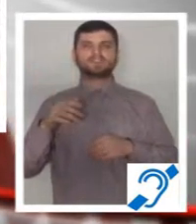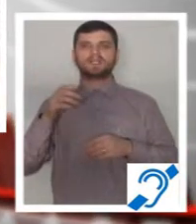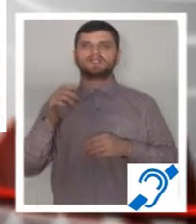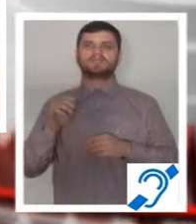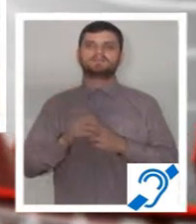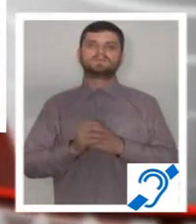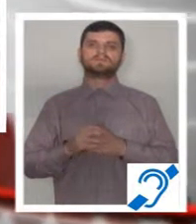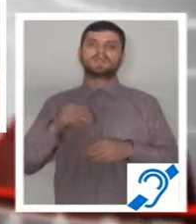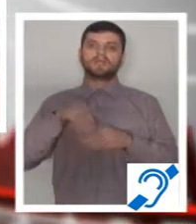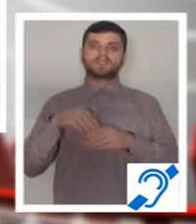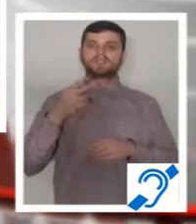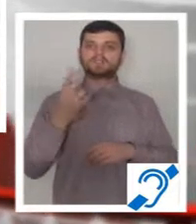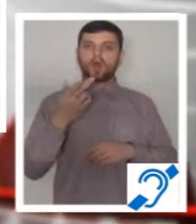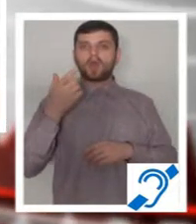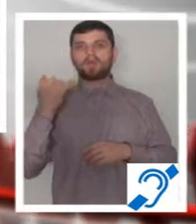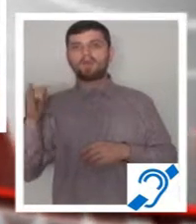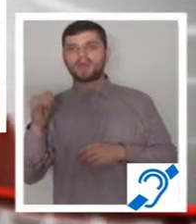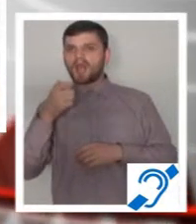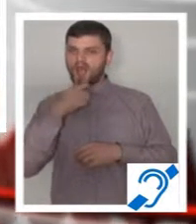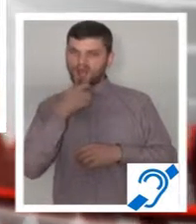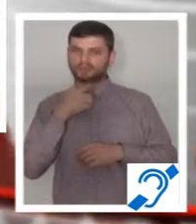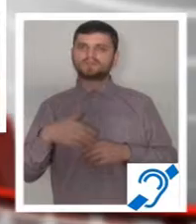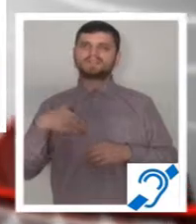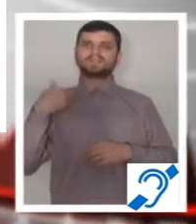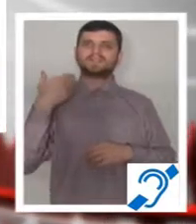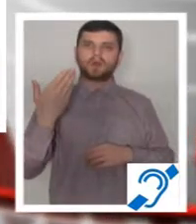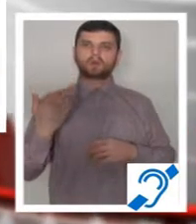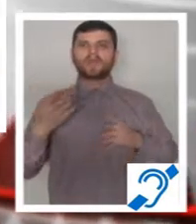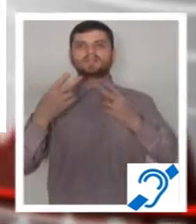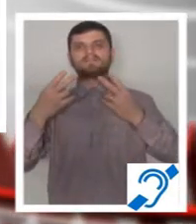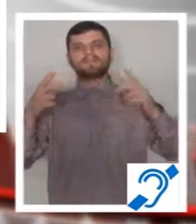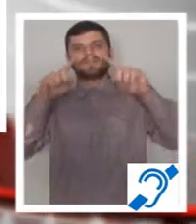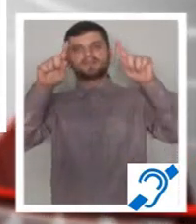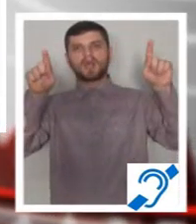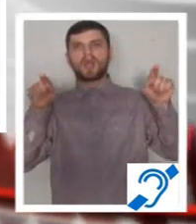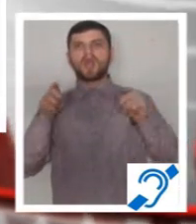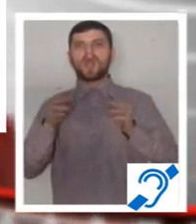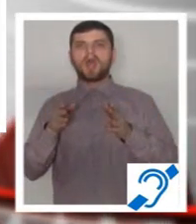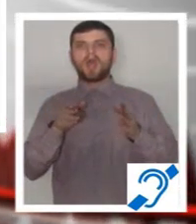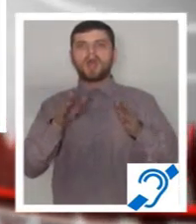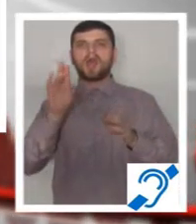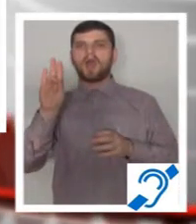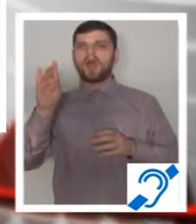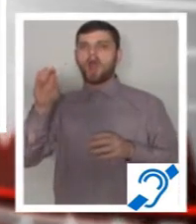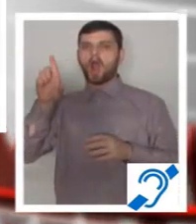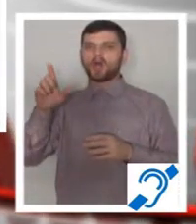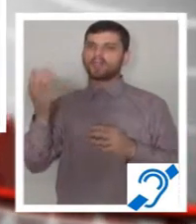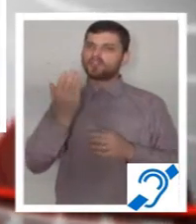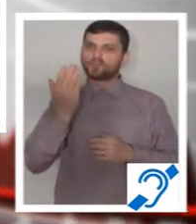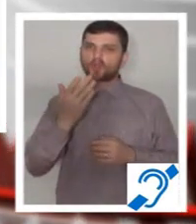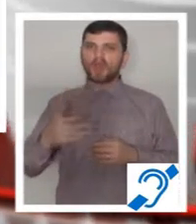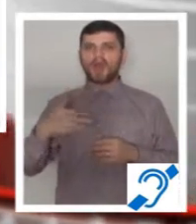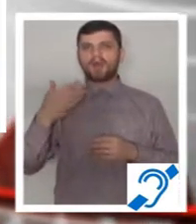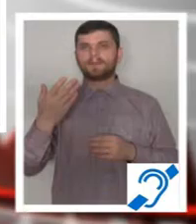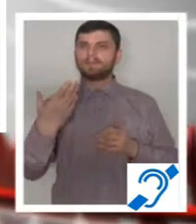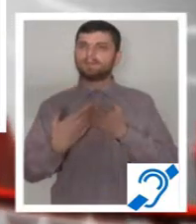1996 pe 17 iunie a dorit să doneze tablourile pe care dânsul le realizase, școlii